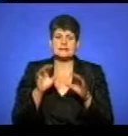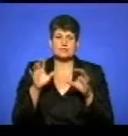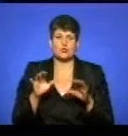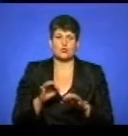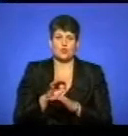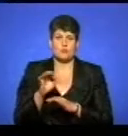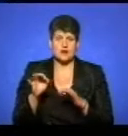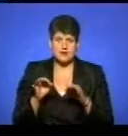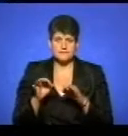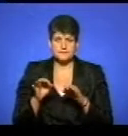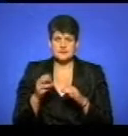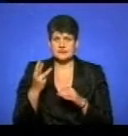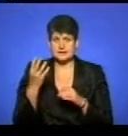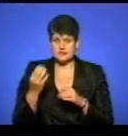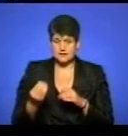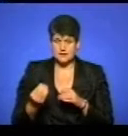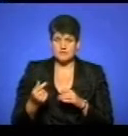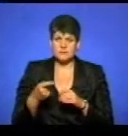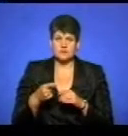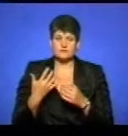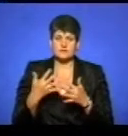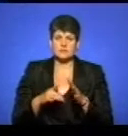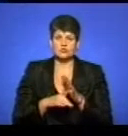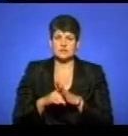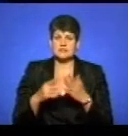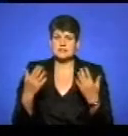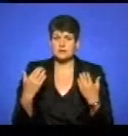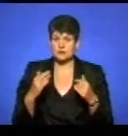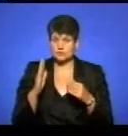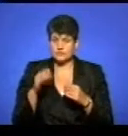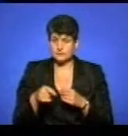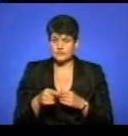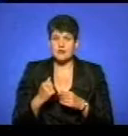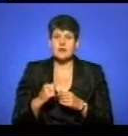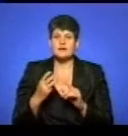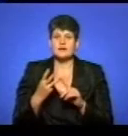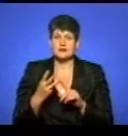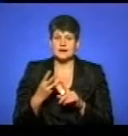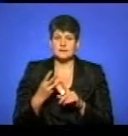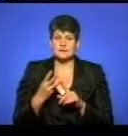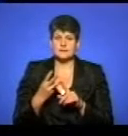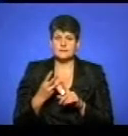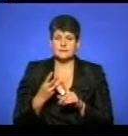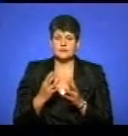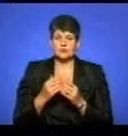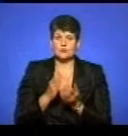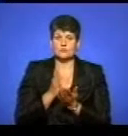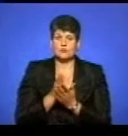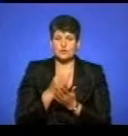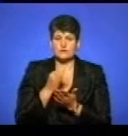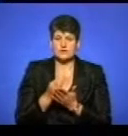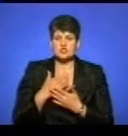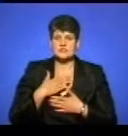за три дні, тому що в них вже починається канікули. І третє, на рахунок прямої відповіді, чи